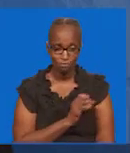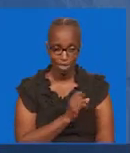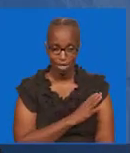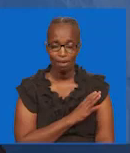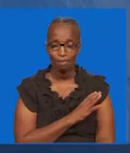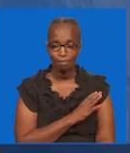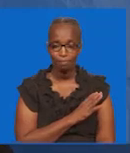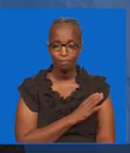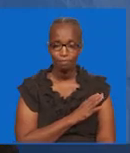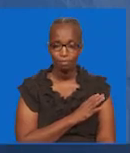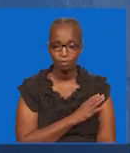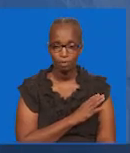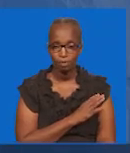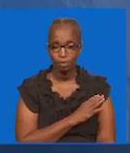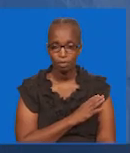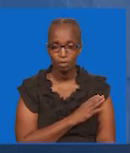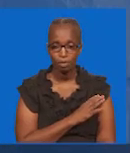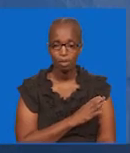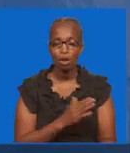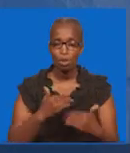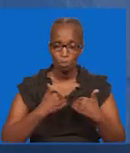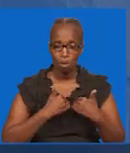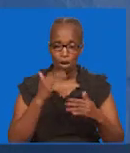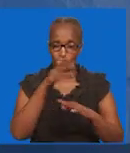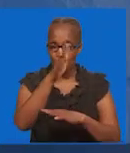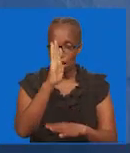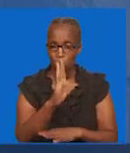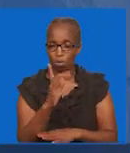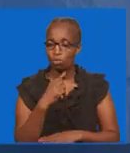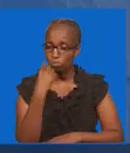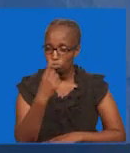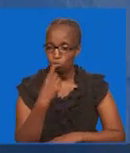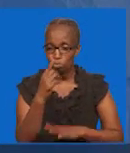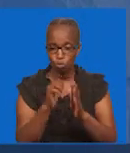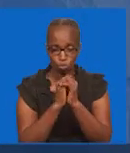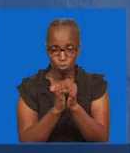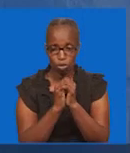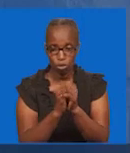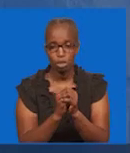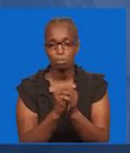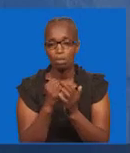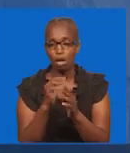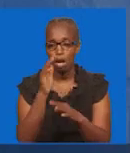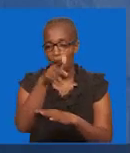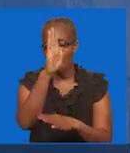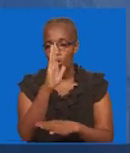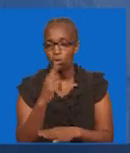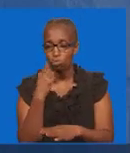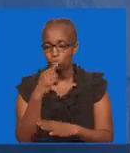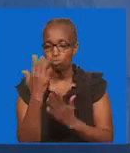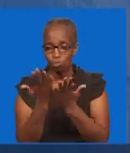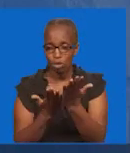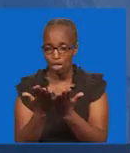Hako Nanguvu Kiasi Gani Kuna Mungu Mbaye Unambudu Kuna Mungu Mbaye Unamutumikia Yuli